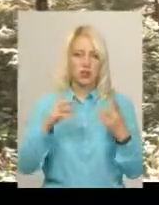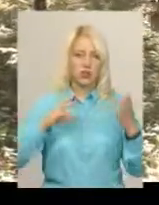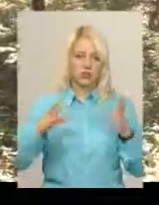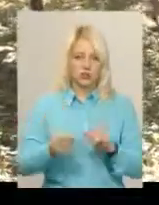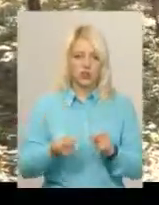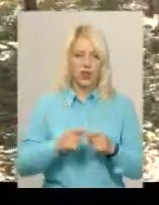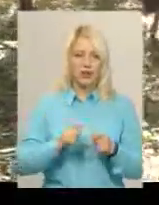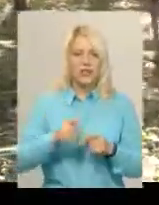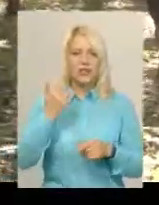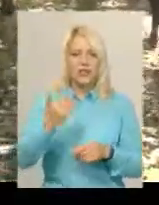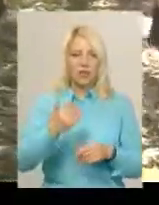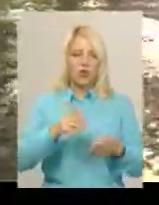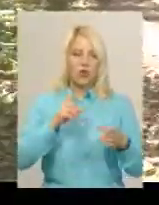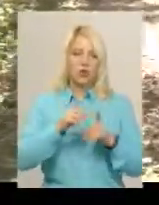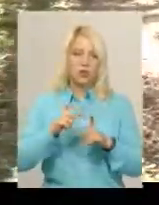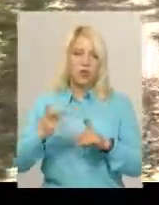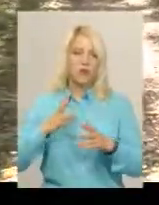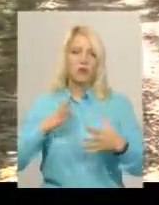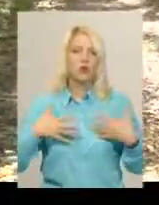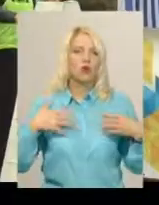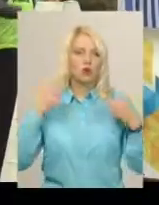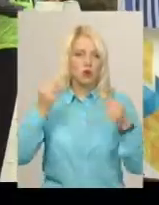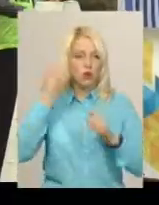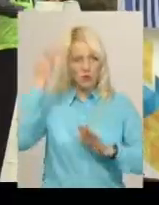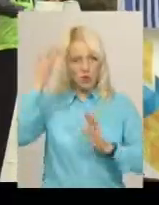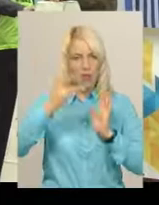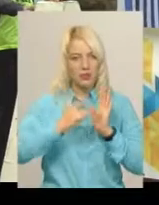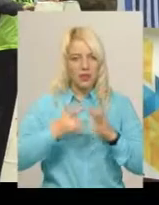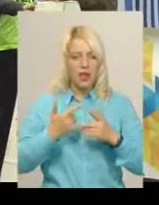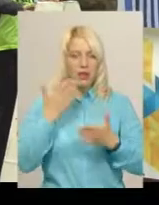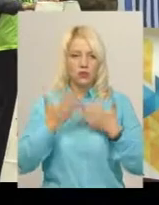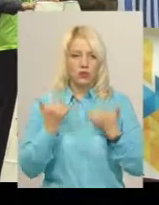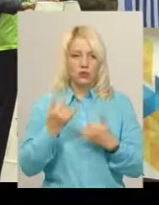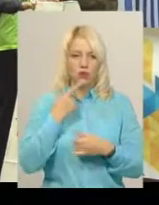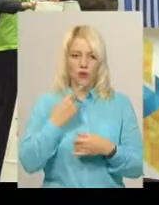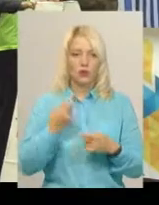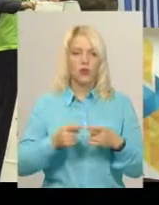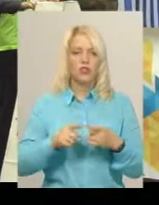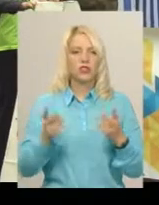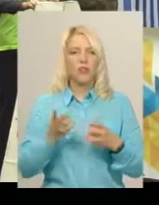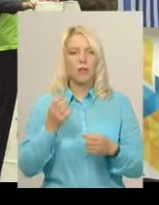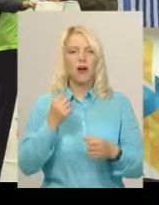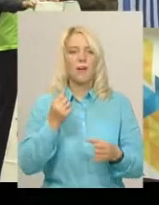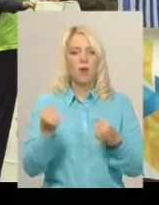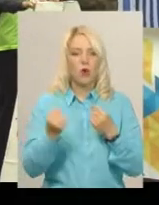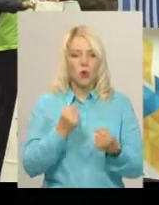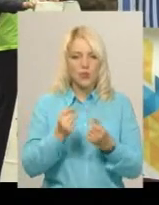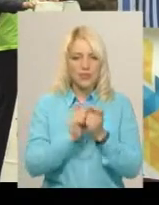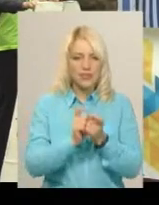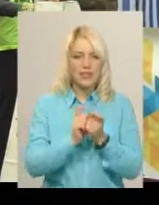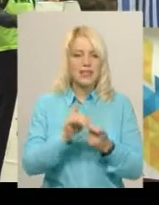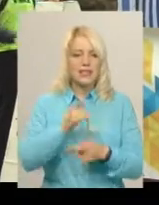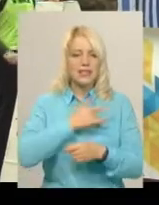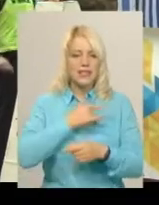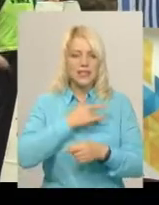учнівсько-студентські спартакіади мають більш оздоровчу мету. Якщо ми сьогодні говоримо про те, що нам потрібно боротися з серцево-судинними хворобами, це